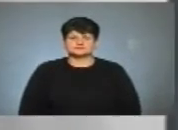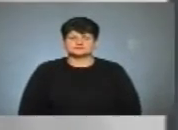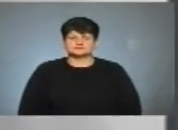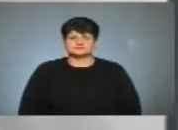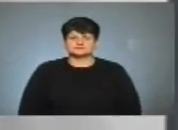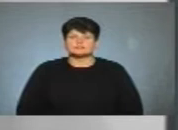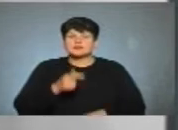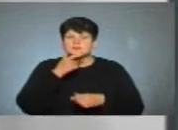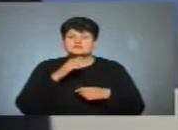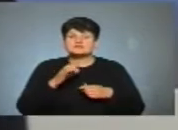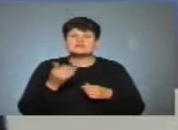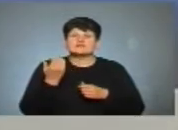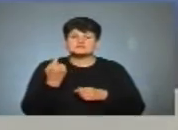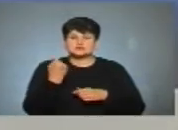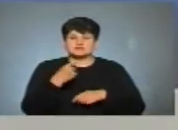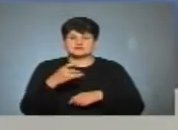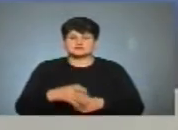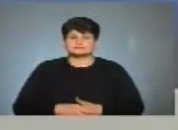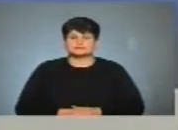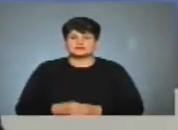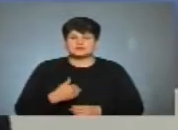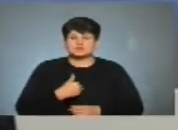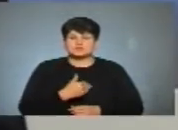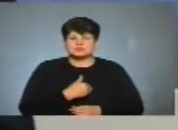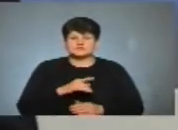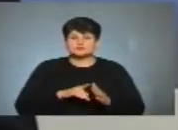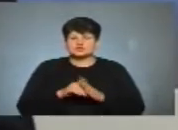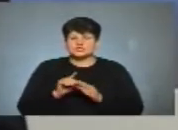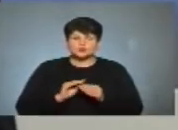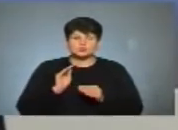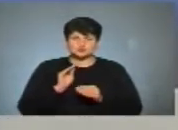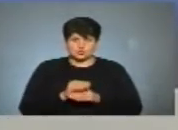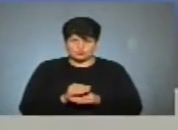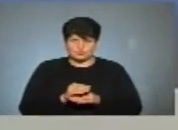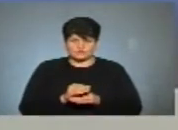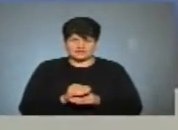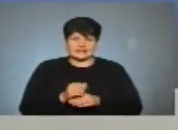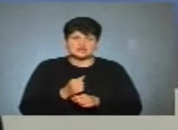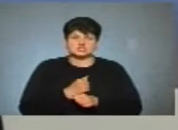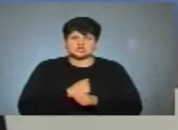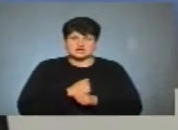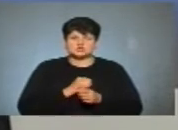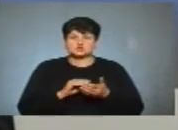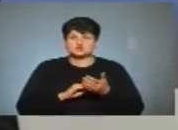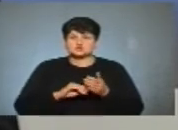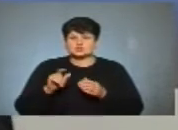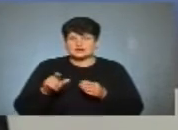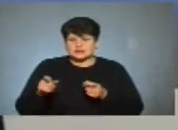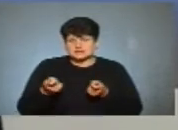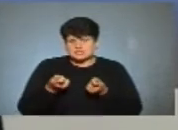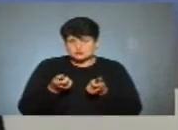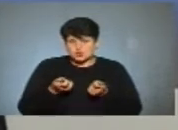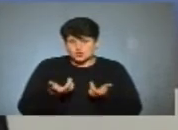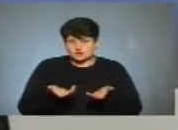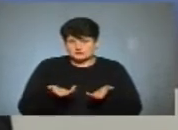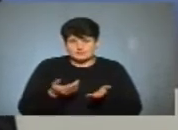Пане Василю, ваша хвилина. Я би хотів спочатку доповнити, бо, на жаль, журналісти трошечки